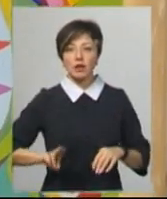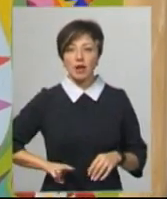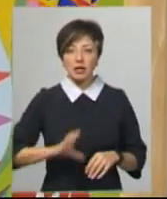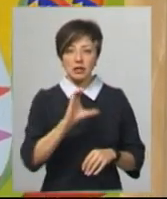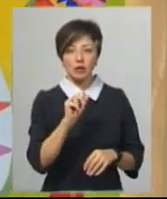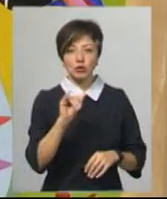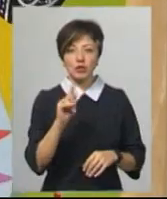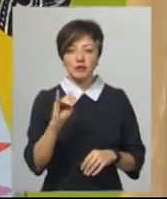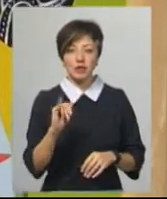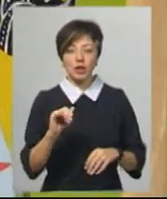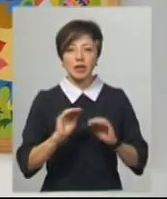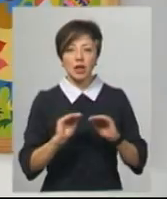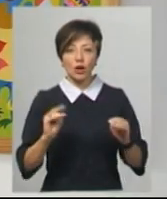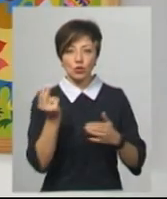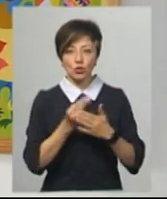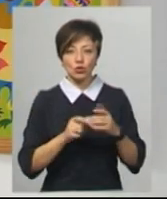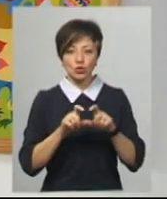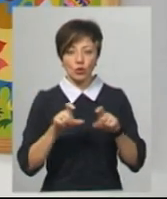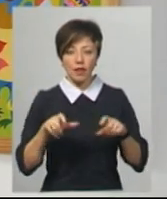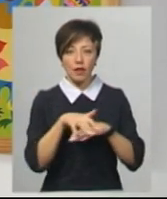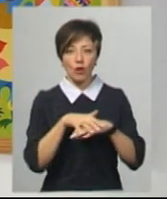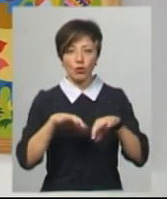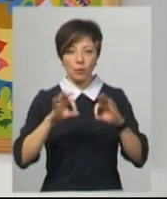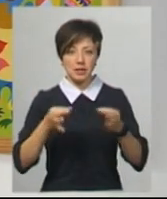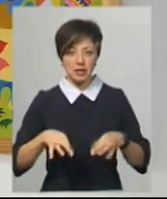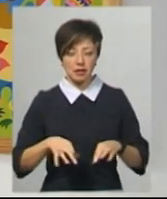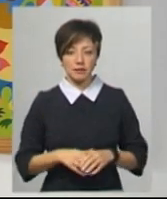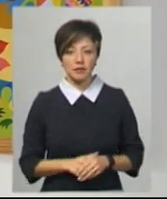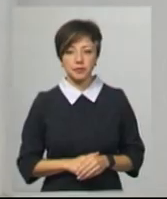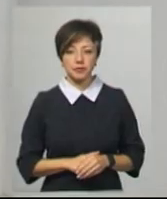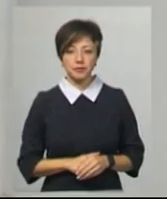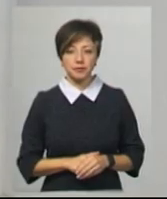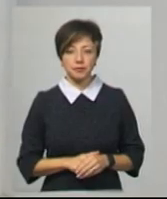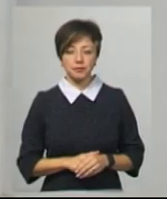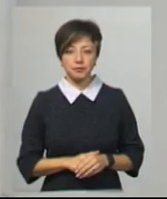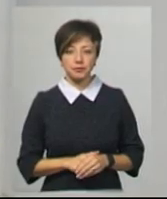Самчиківської дитячої художньої школи традиційного народного мистецтва Віктор Раковський.